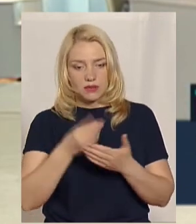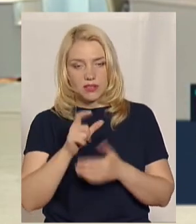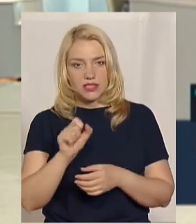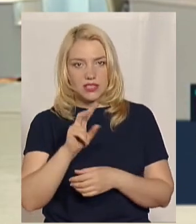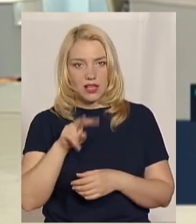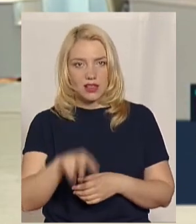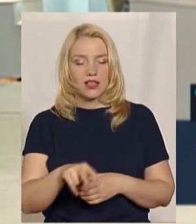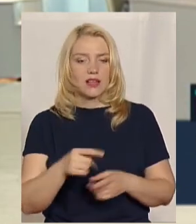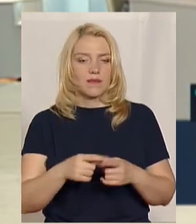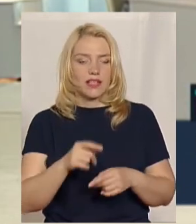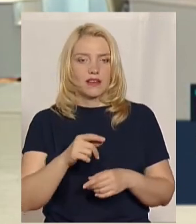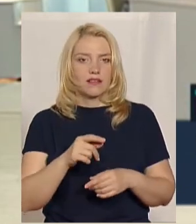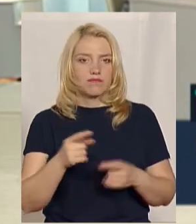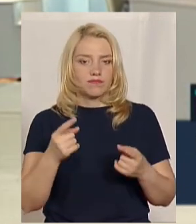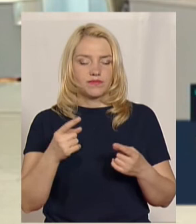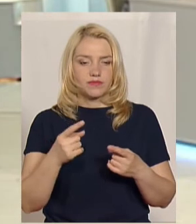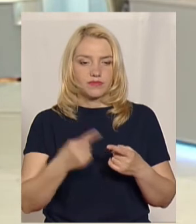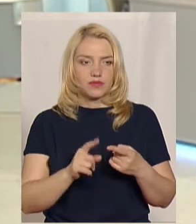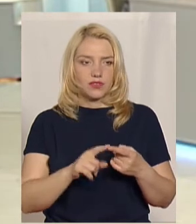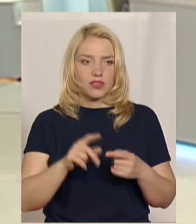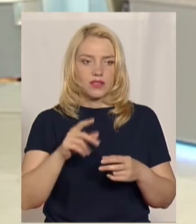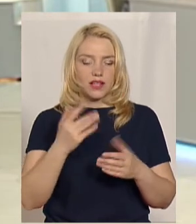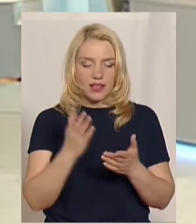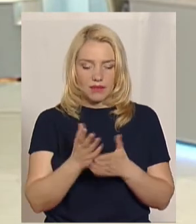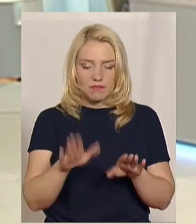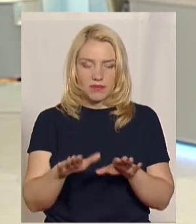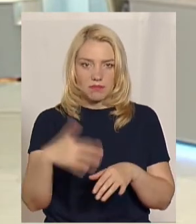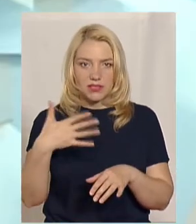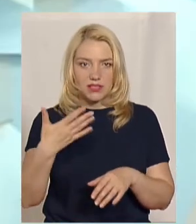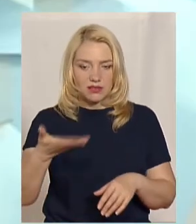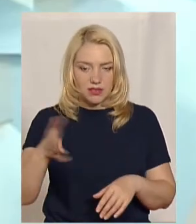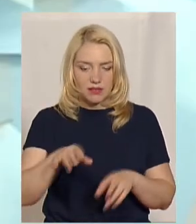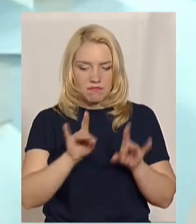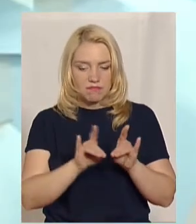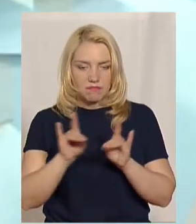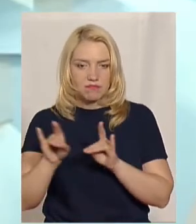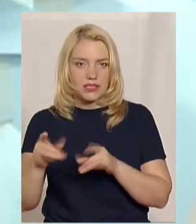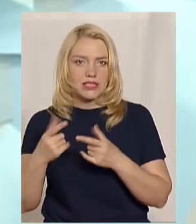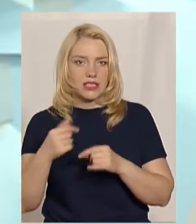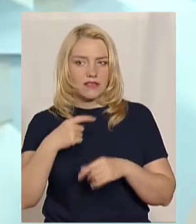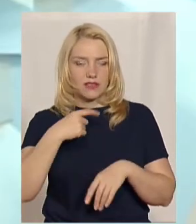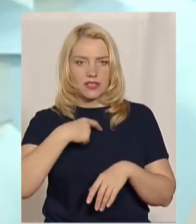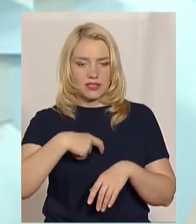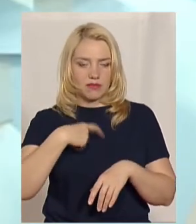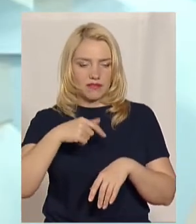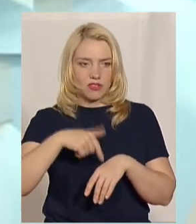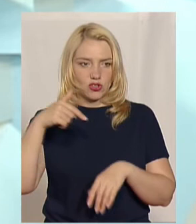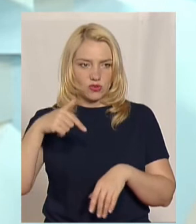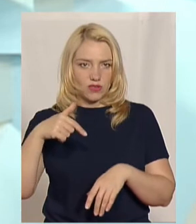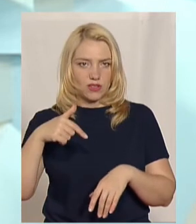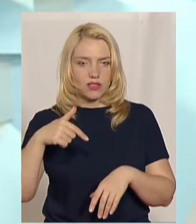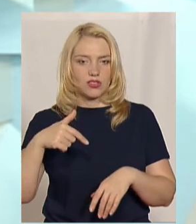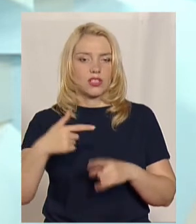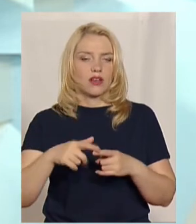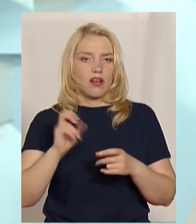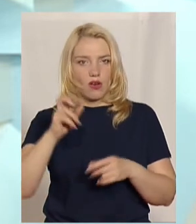50 місць, де можна себе відчути королев. Дивитися фільм на солоді. Крім того, там апаратура поміняна, вона